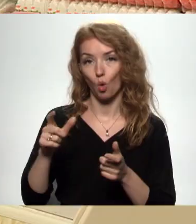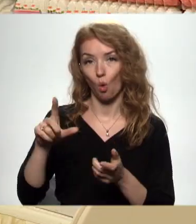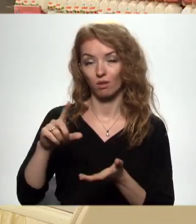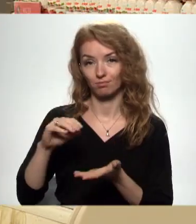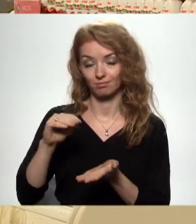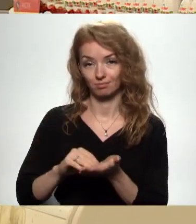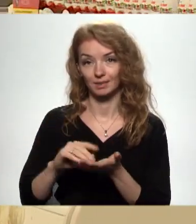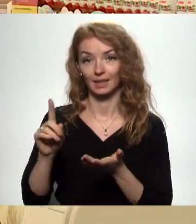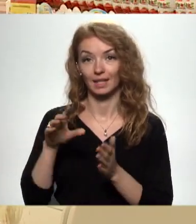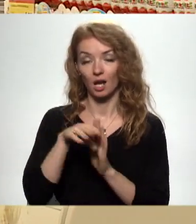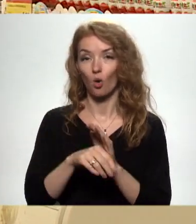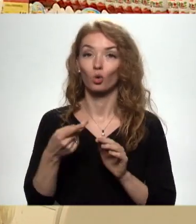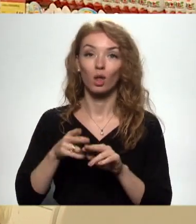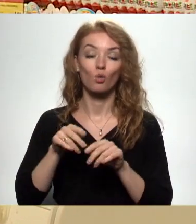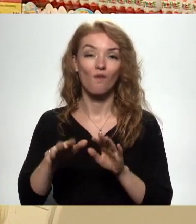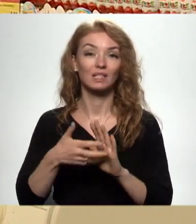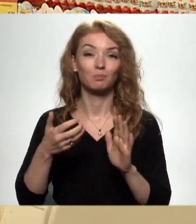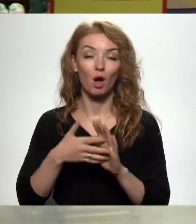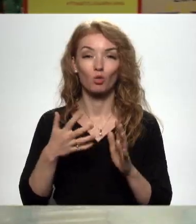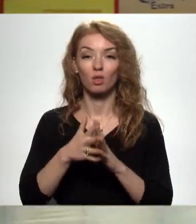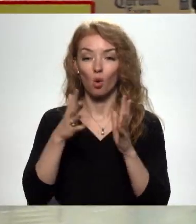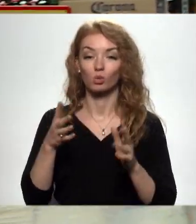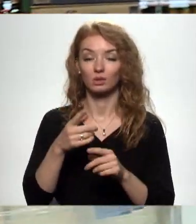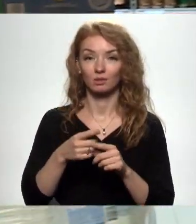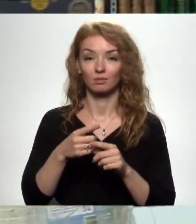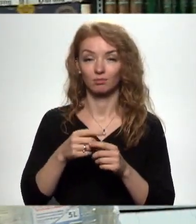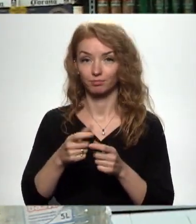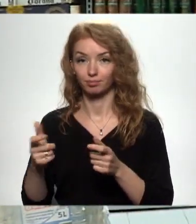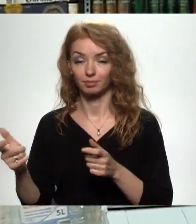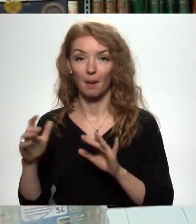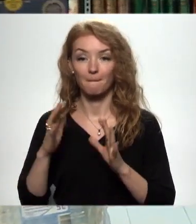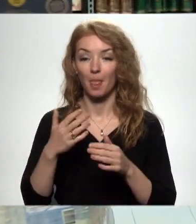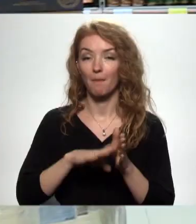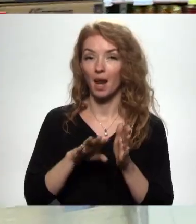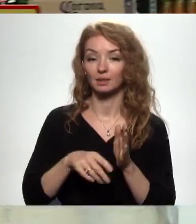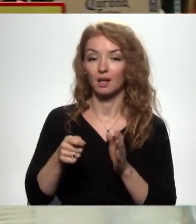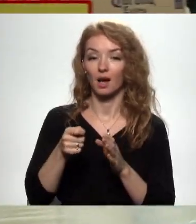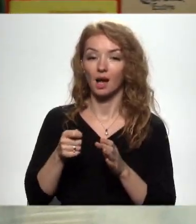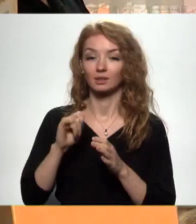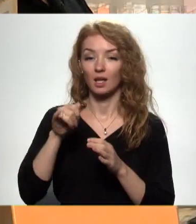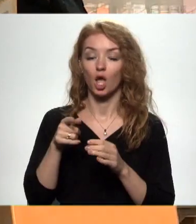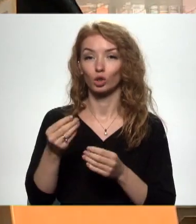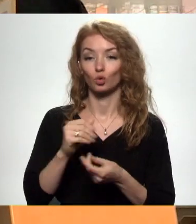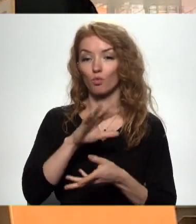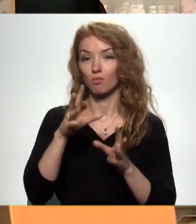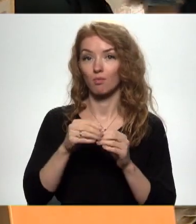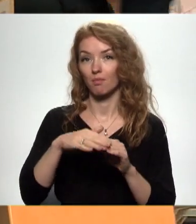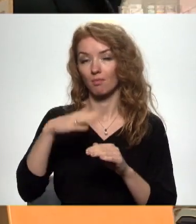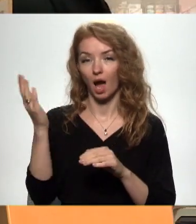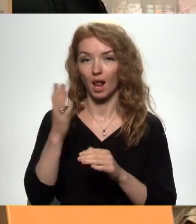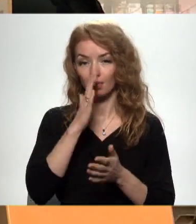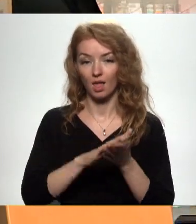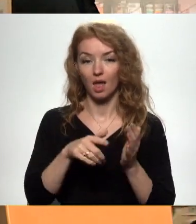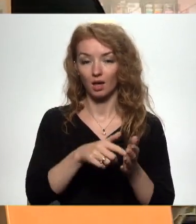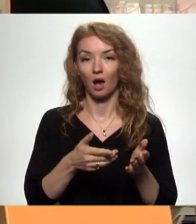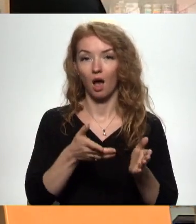iekrājušies, tad tos var izmantot vairāk uz vienā pirkuma reizē. Turklāt, parastajās kasēs, depozīta kupona summa būs lielāka nekā pirkuma